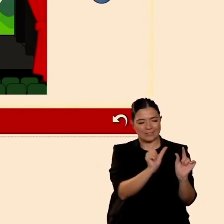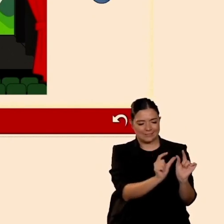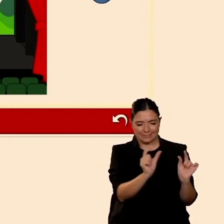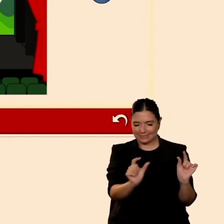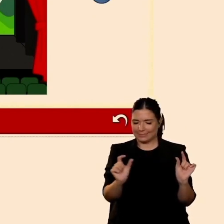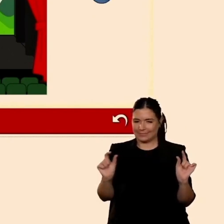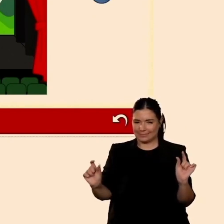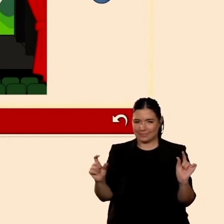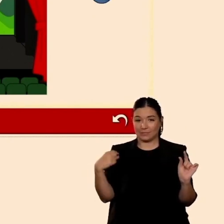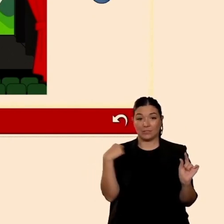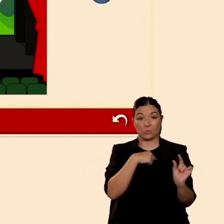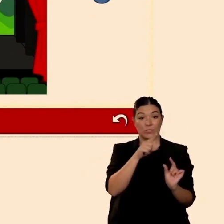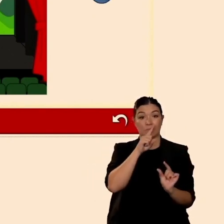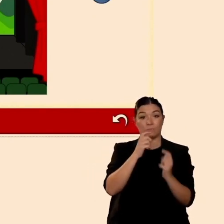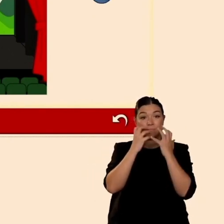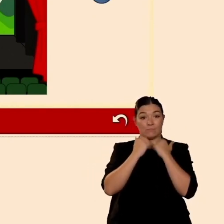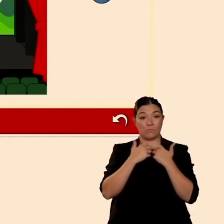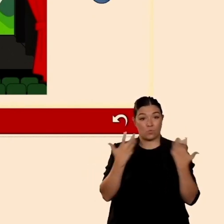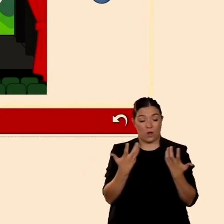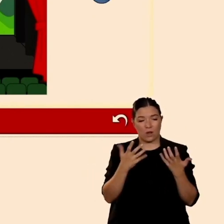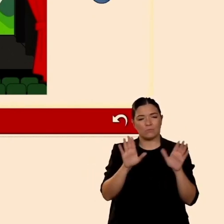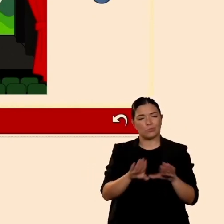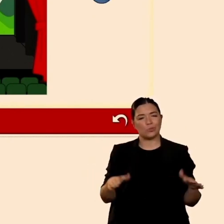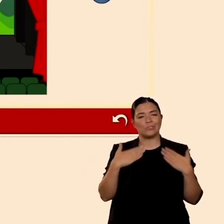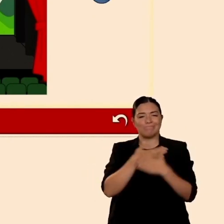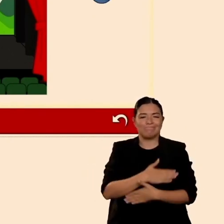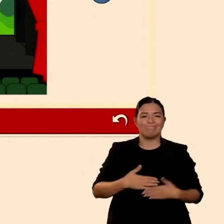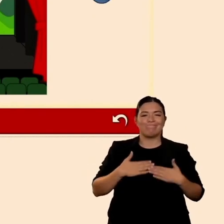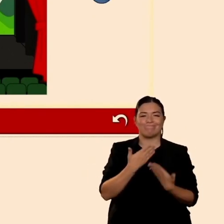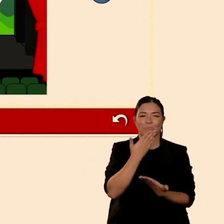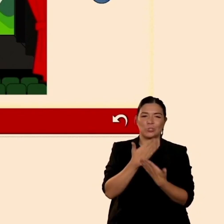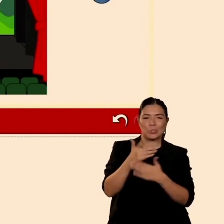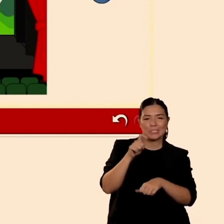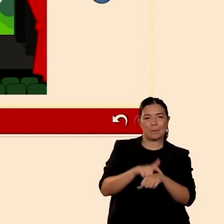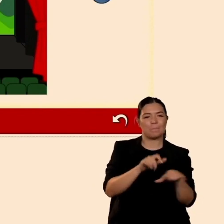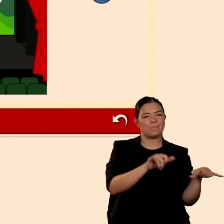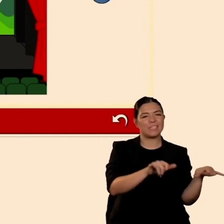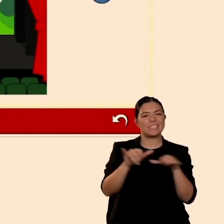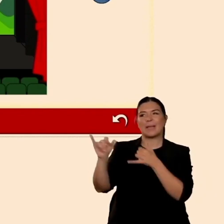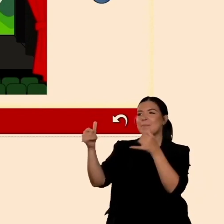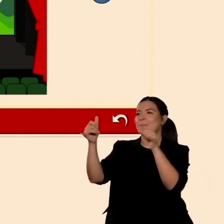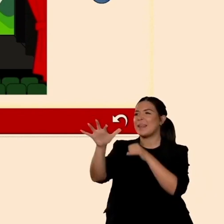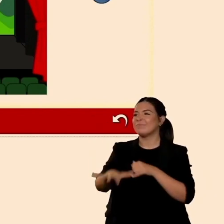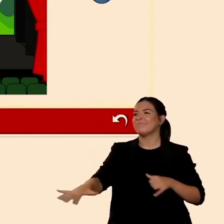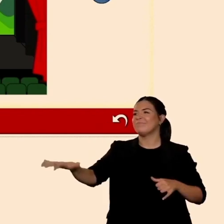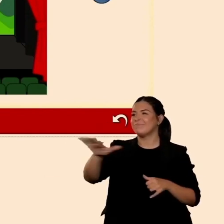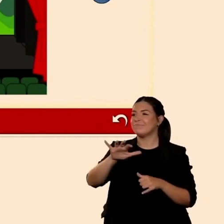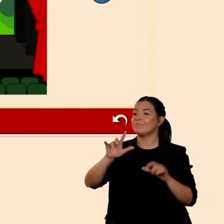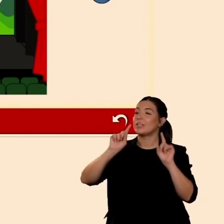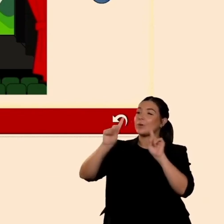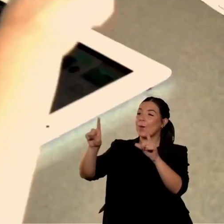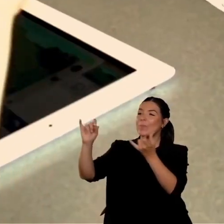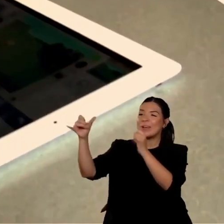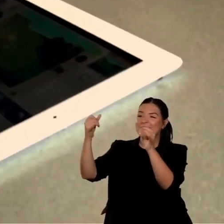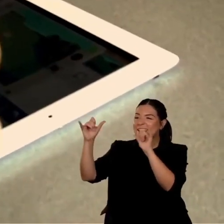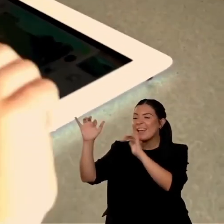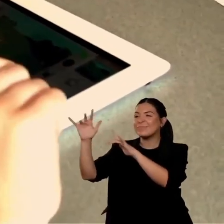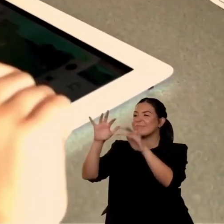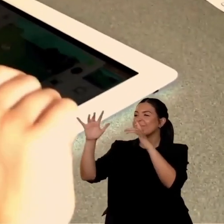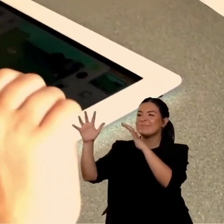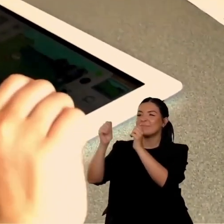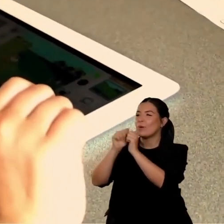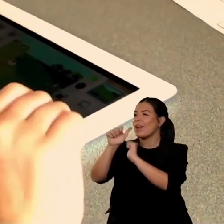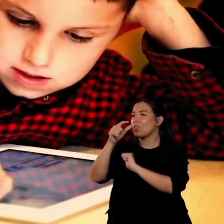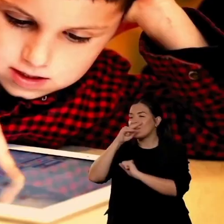per condividere con altri bambini e questo vogliamo che Scratch Junior sia un luogo dove esplorare ed immaginare